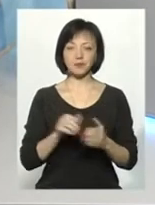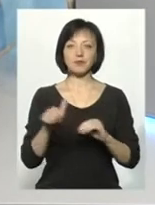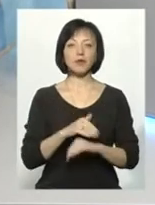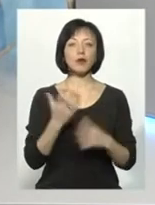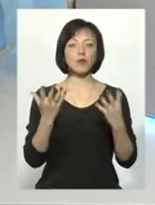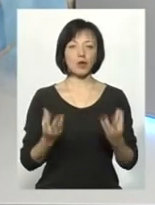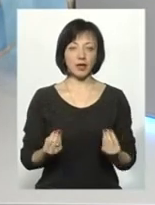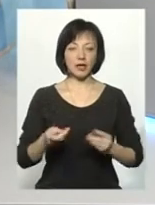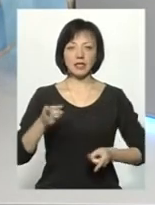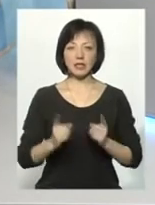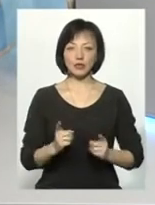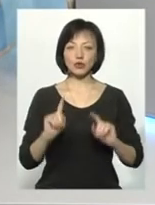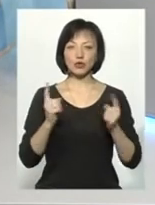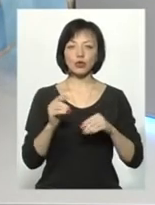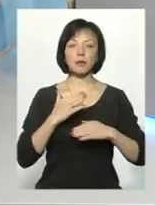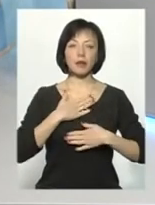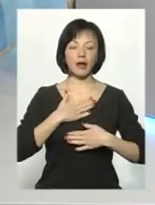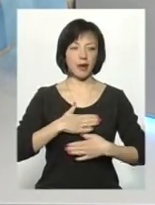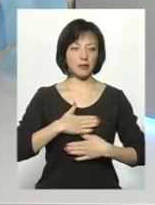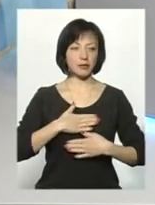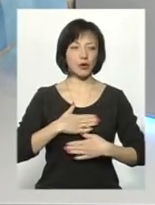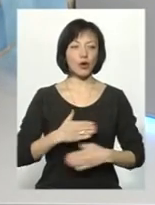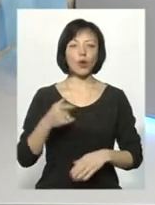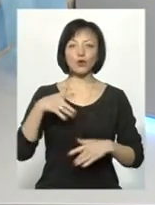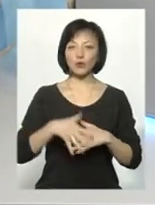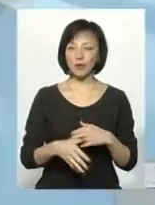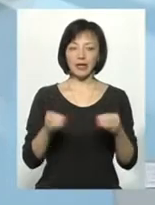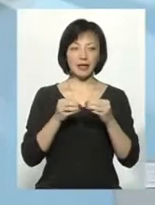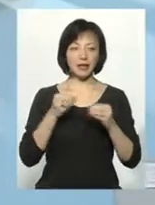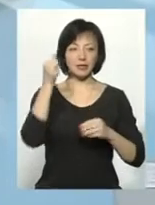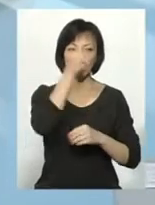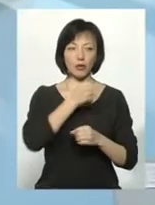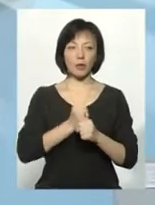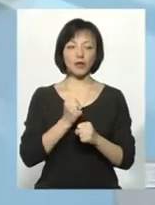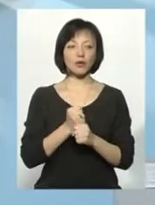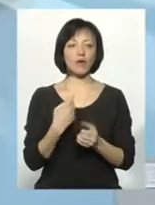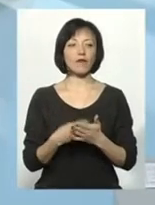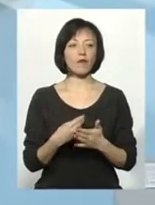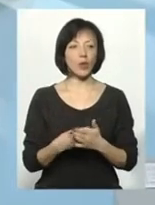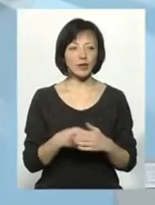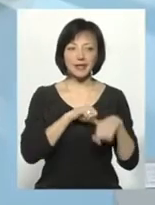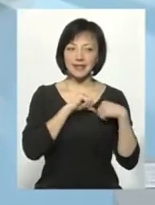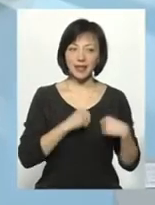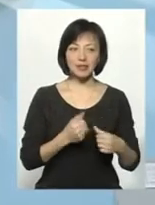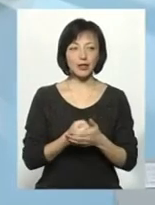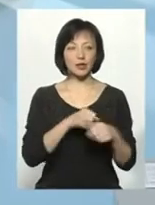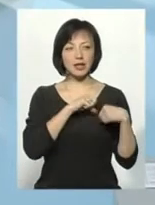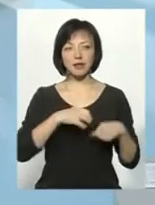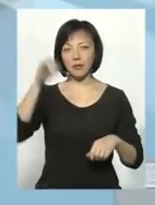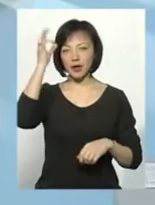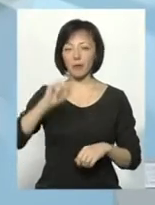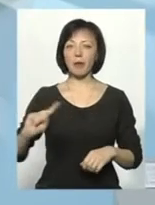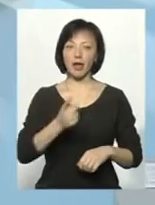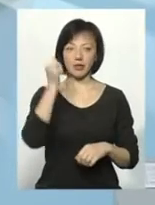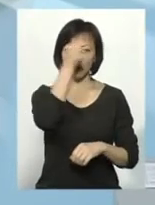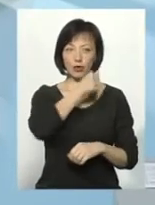дня. Дійсно, дуже приємно розуміти, що вже 10 років працює фонд «Серце до серця». Я пригадую перші роки,